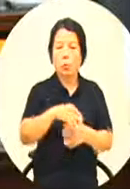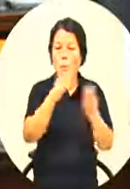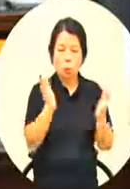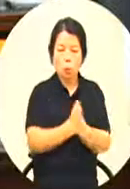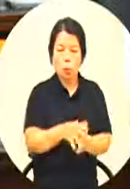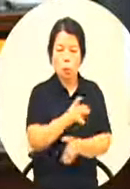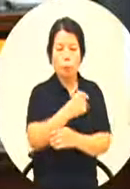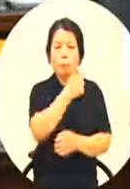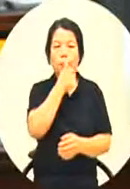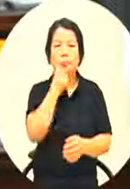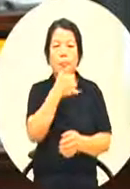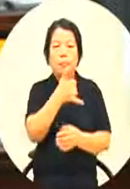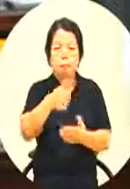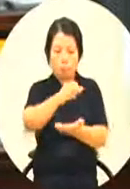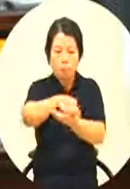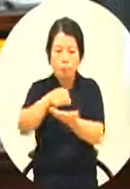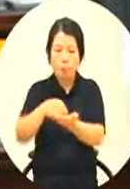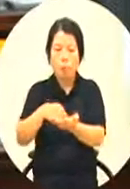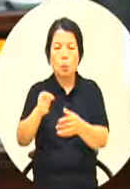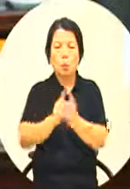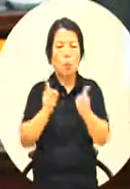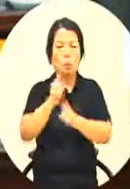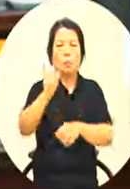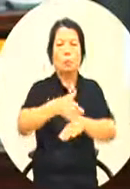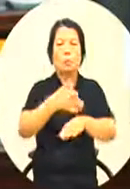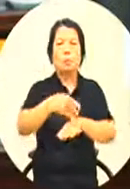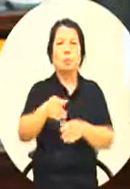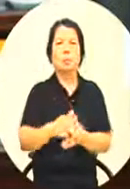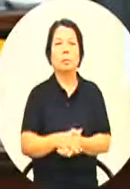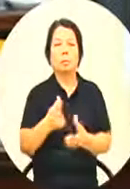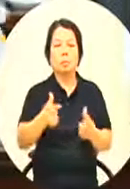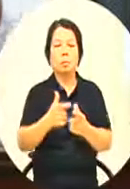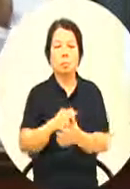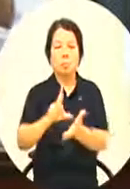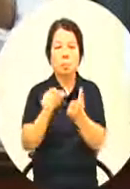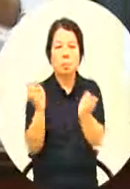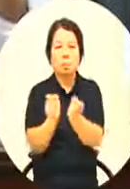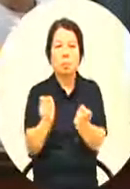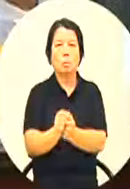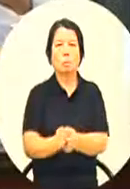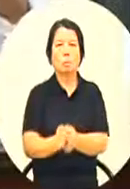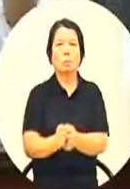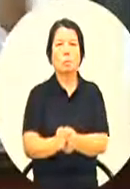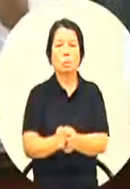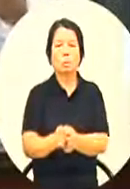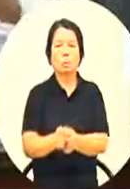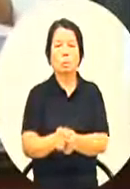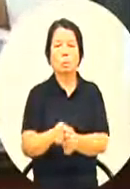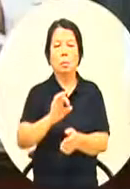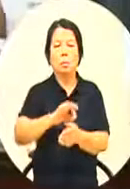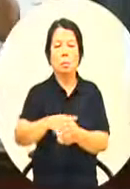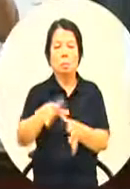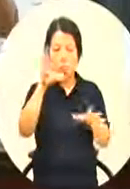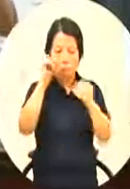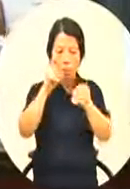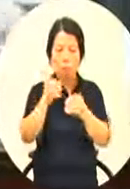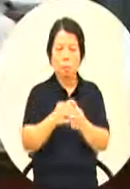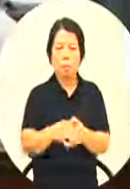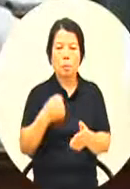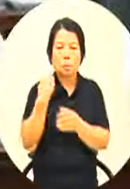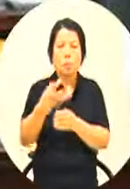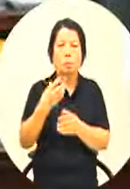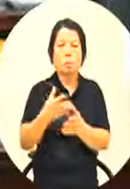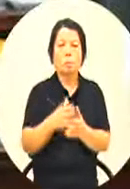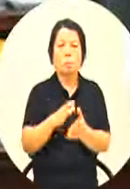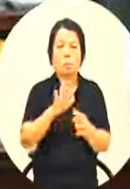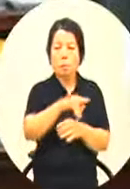根本无差别的一个取得在最短的时间内同步你有的知识别人有新的最新知识